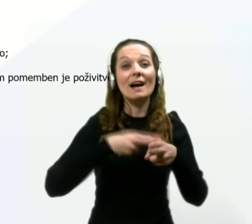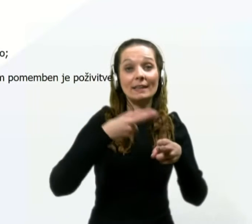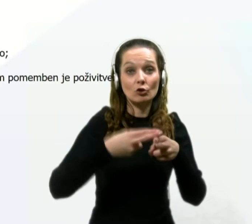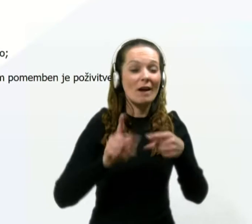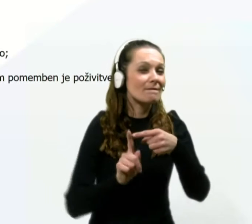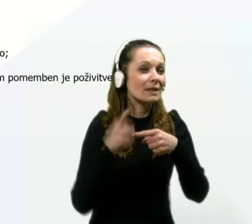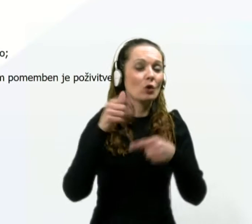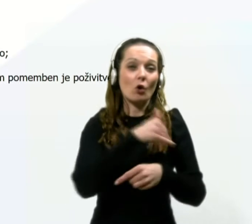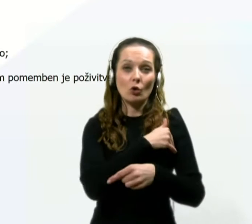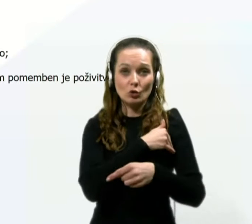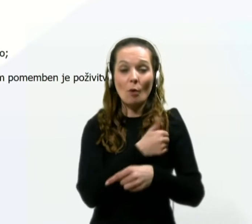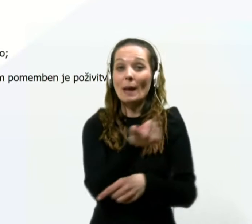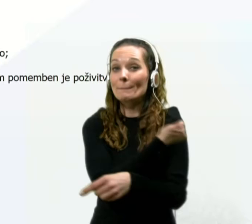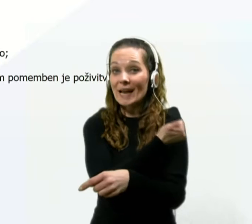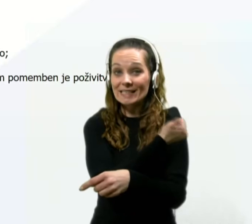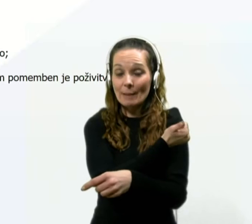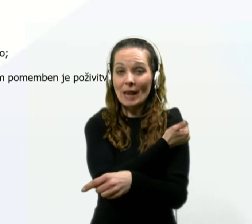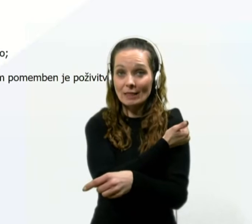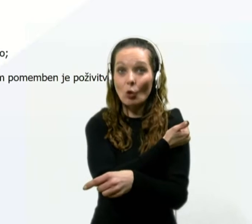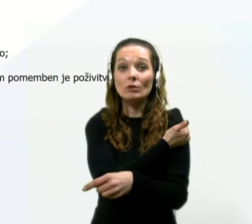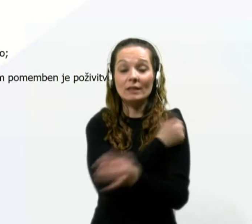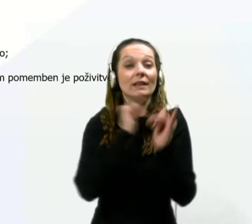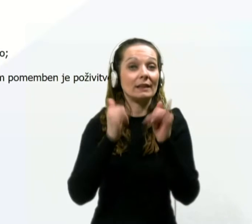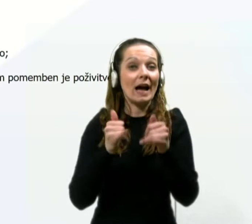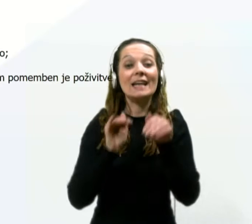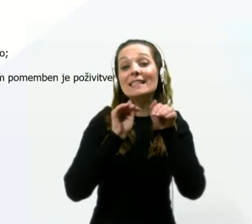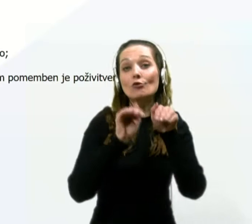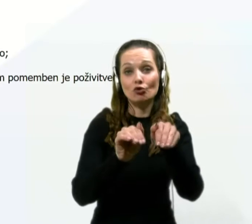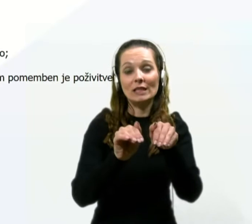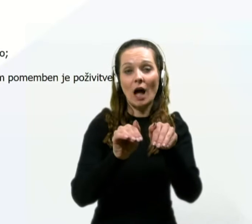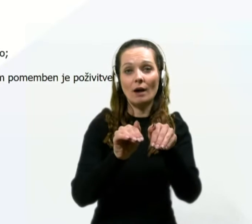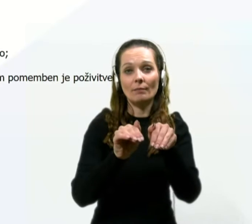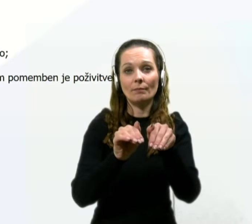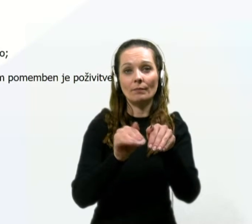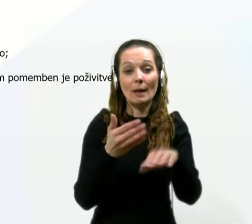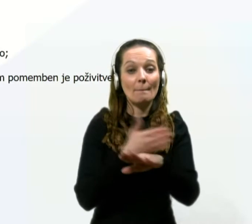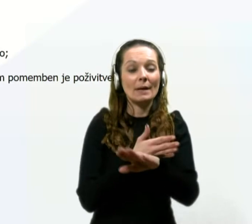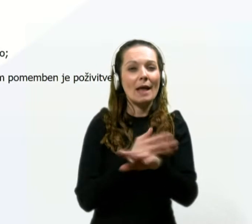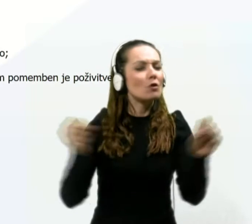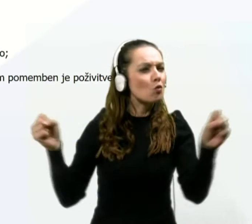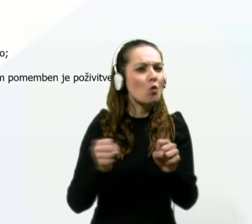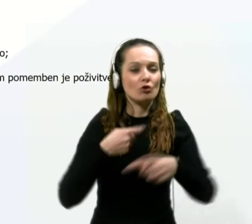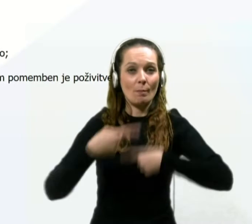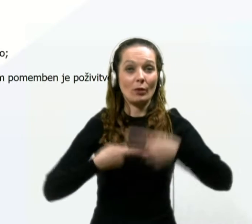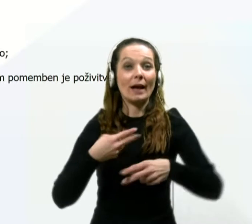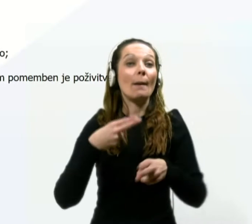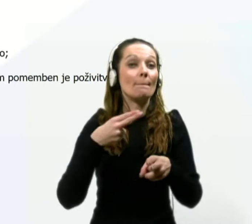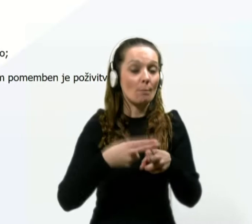z visoko stopno precepljenosti pravzaprav zaščita pred hujšim potekom bolezni